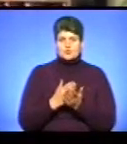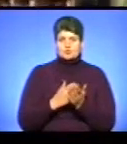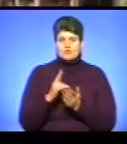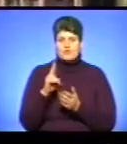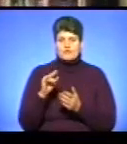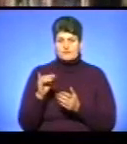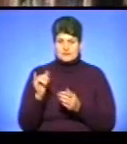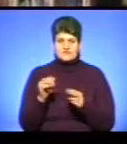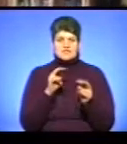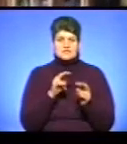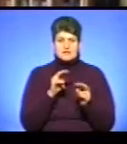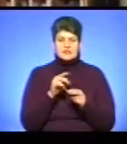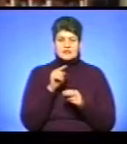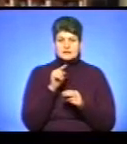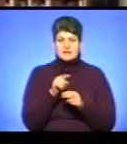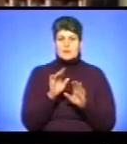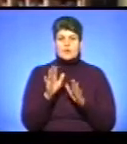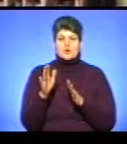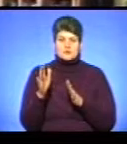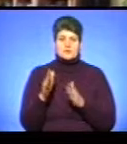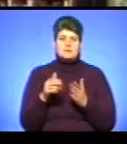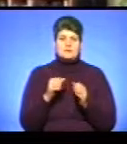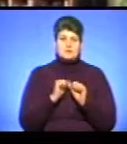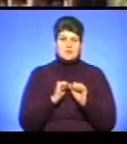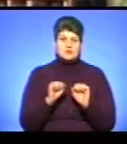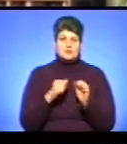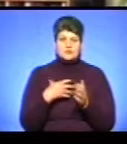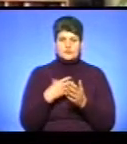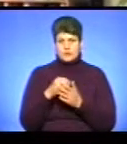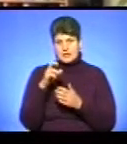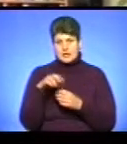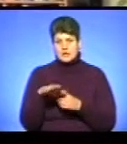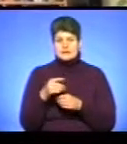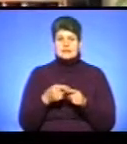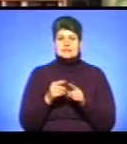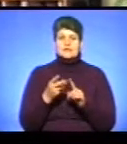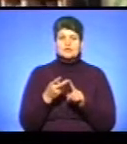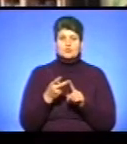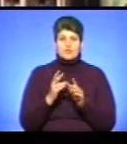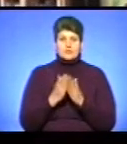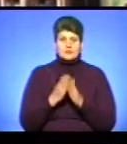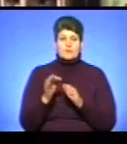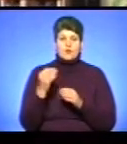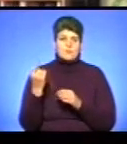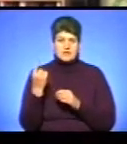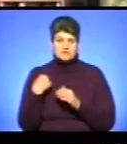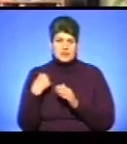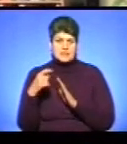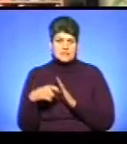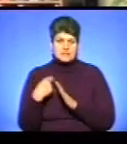безпосередньо тих подій, від волонтерів, від патріотів своєї країни. Це друга книжка. Я про першу дізналася